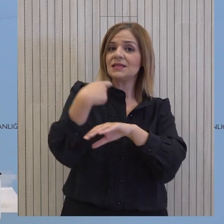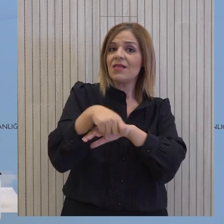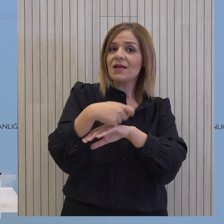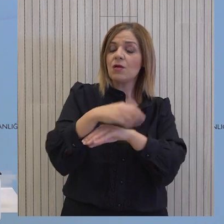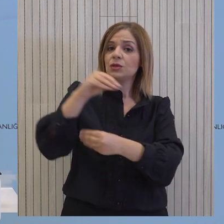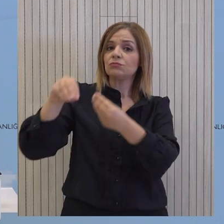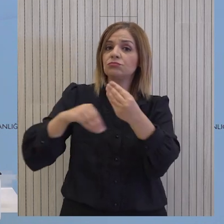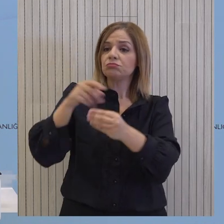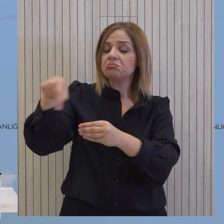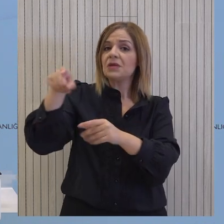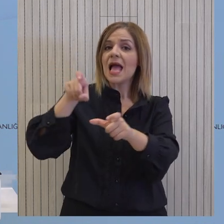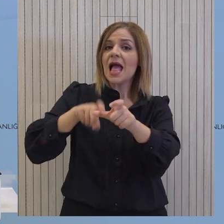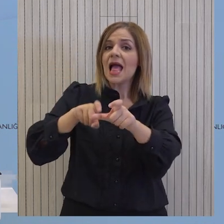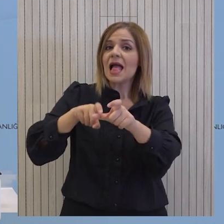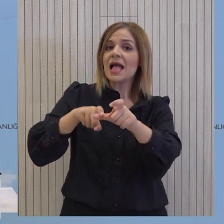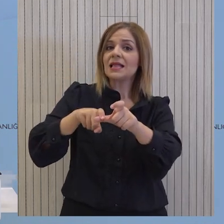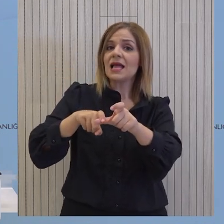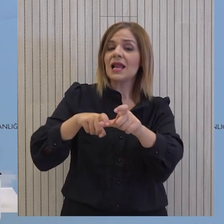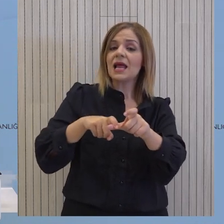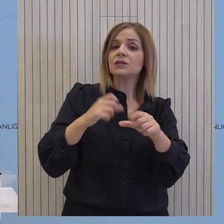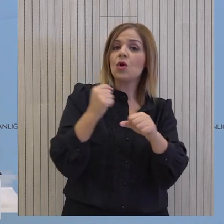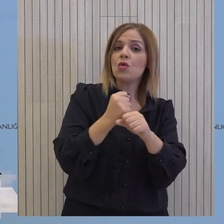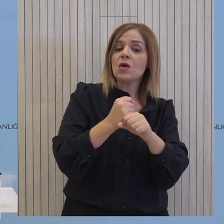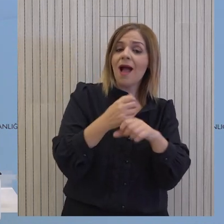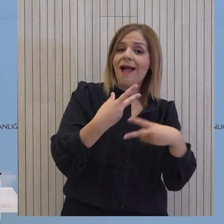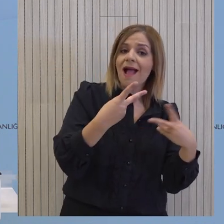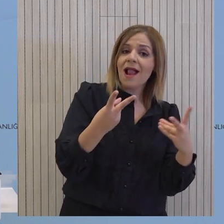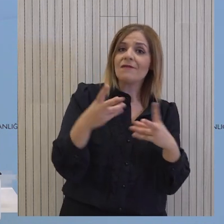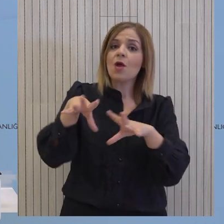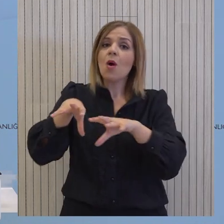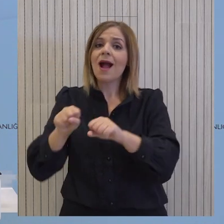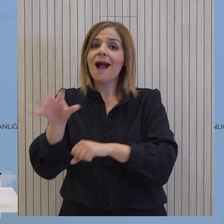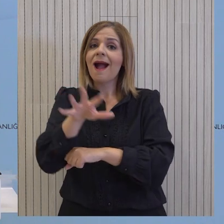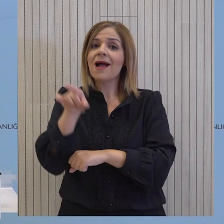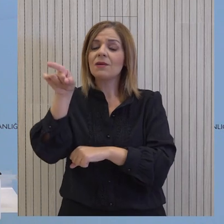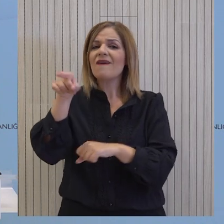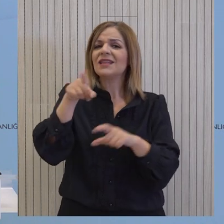με εταιρείες οι οποίες δραστηριοποιούνται τόσο στις ελεύθερος και στις κατεχόμενες περιοχές.